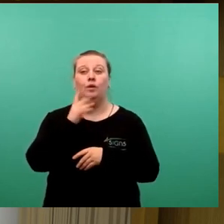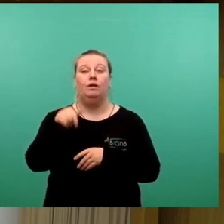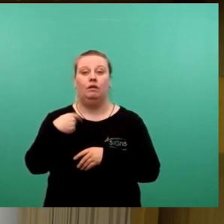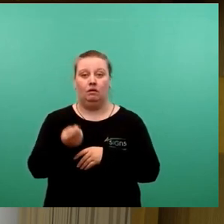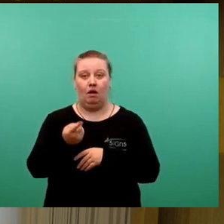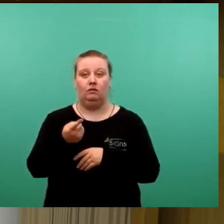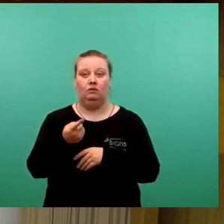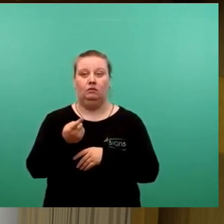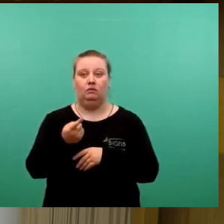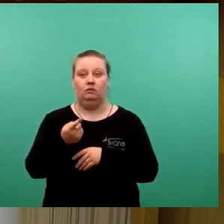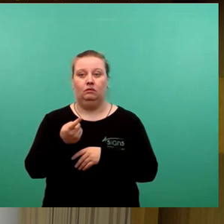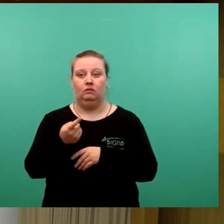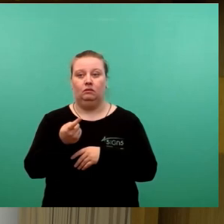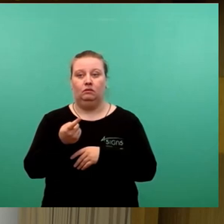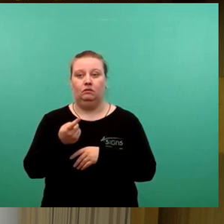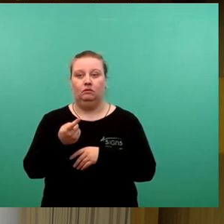in...